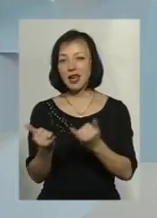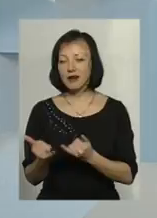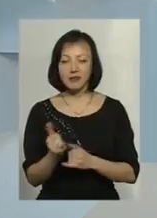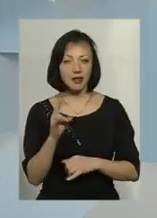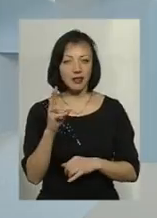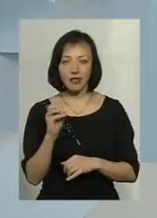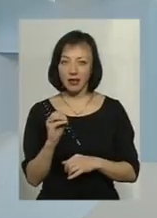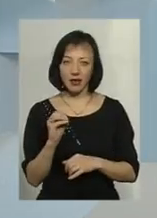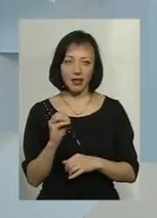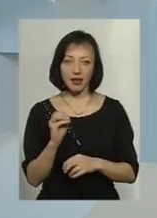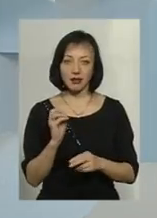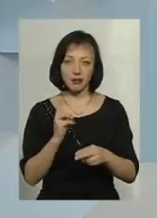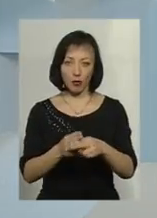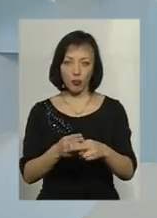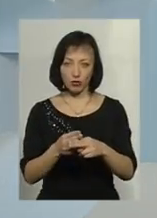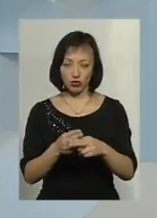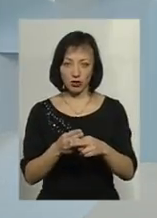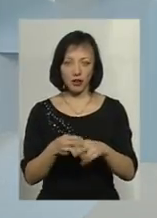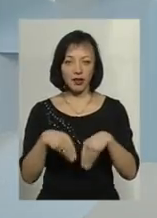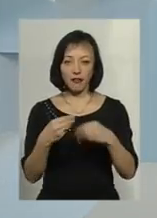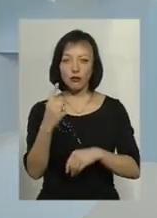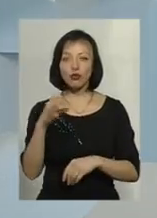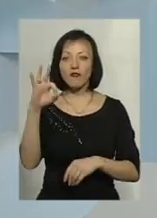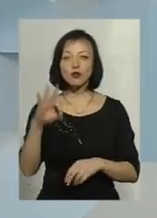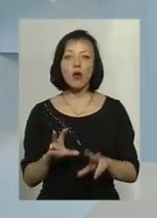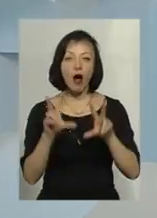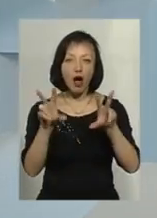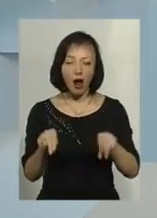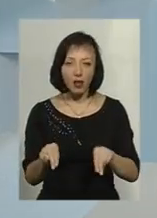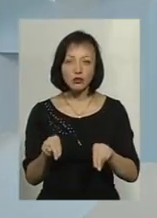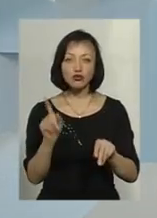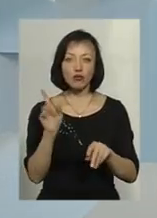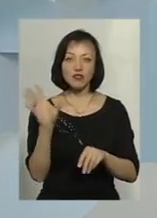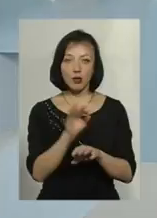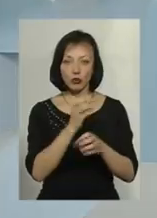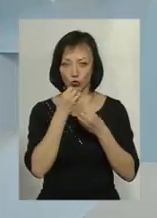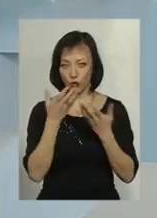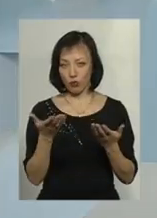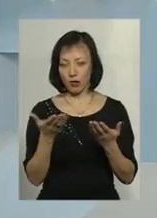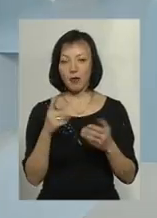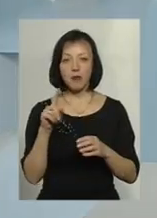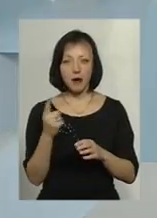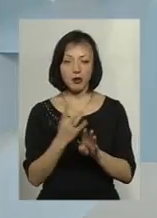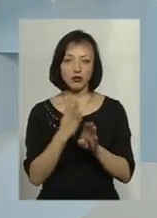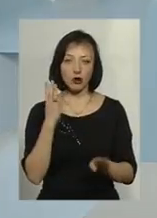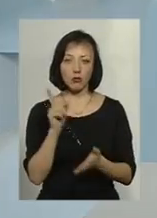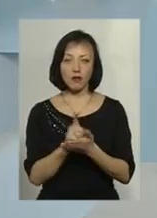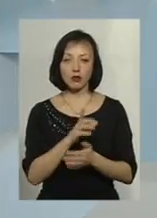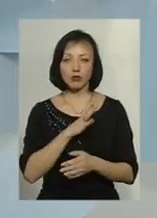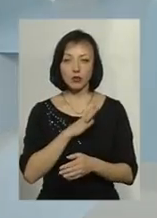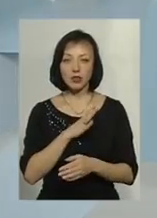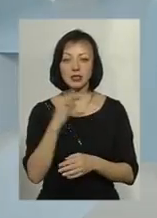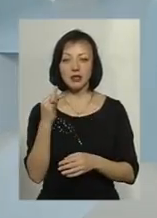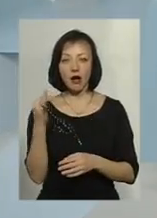може дати 100% гарантії, що не станеться такої біди. І, в першу церкву, це повинна бути